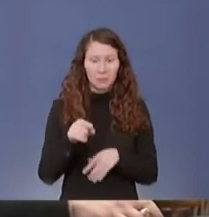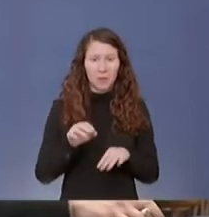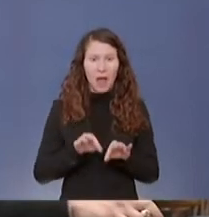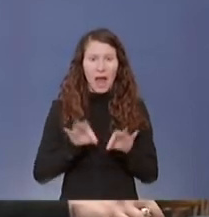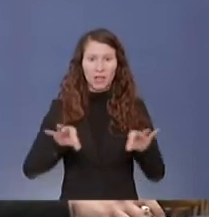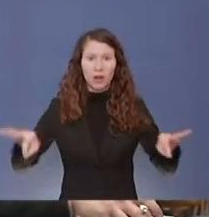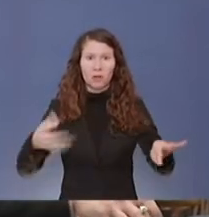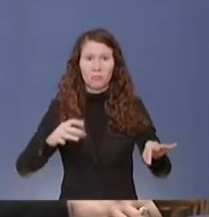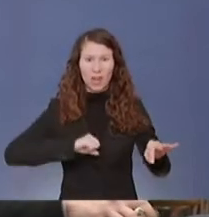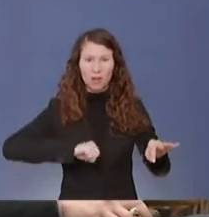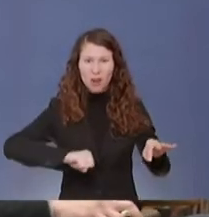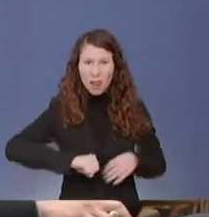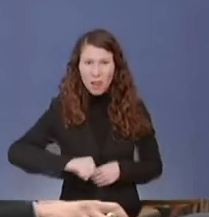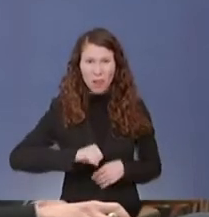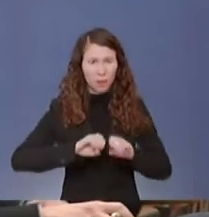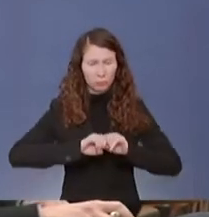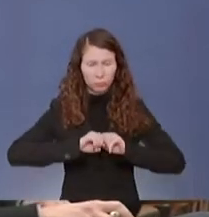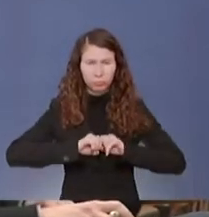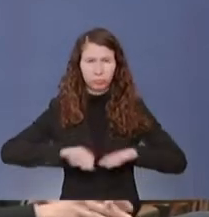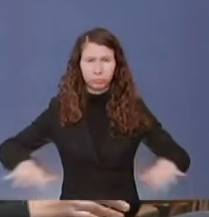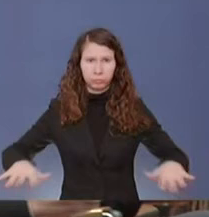ist? Gibt es da Überlegungen?